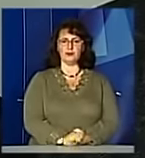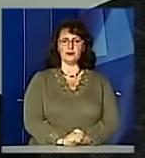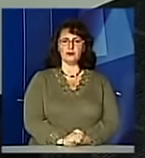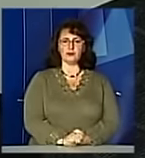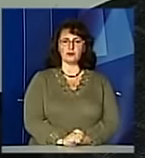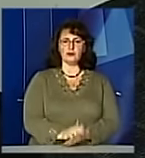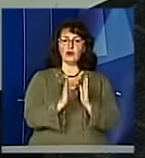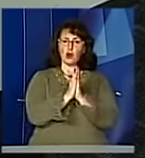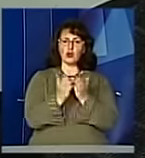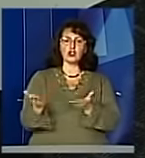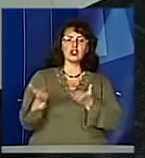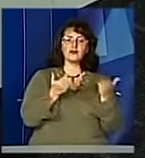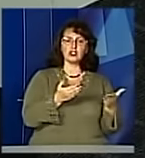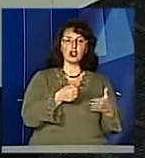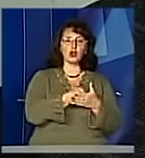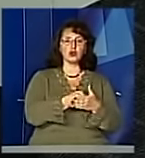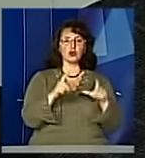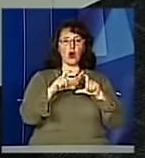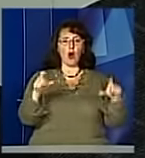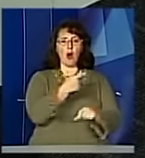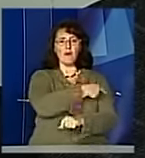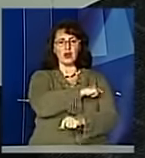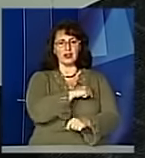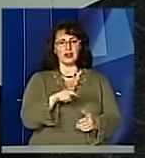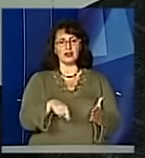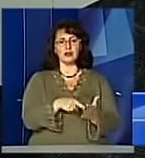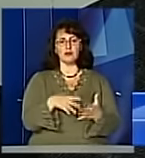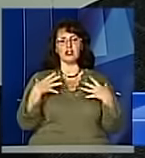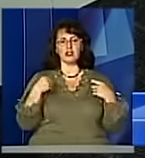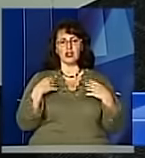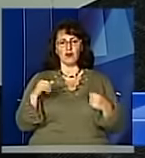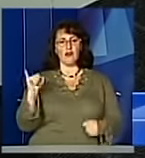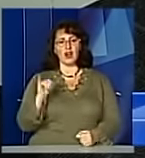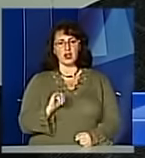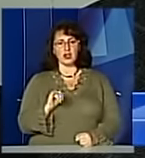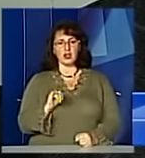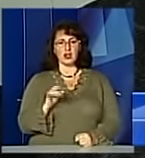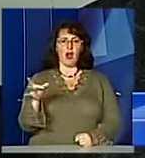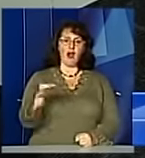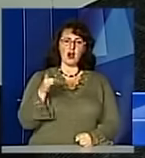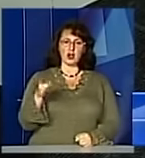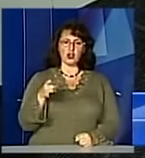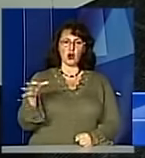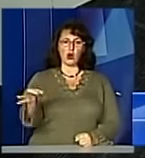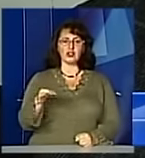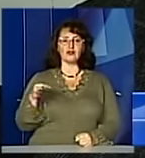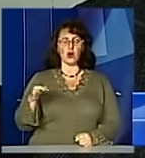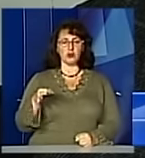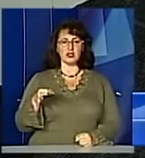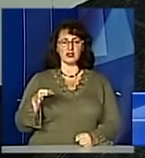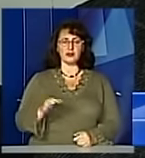Прошу звертатися до поліклінік міста Львова і районів області,